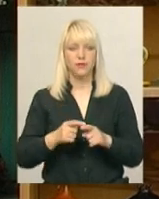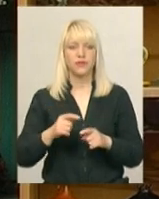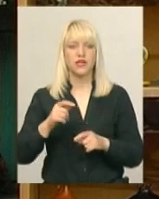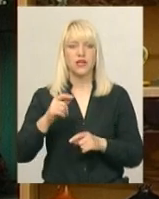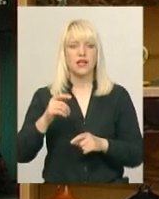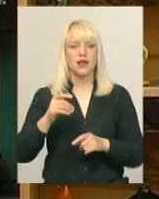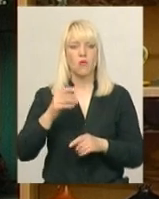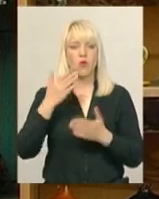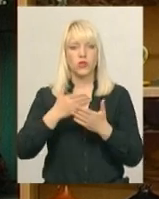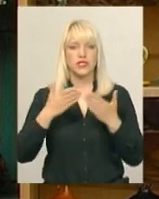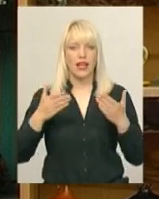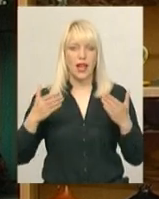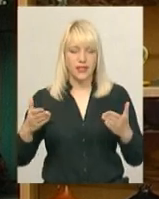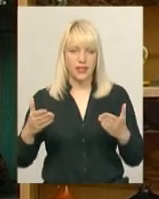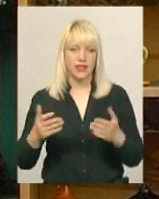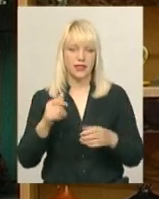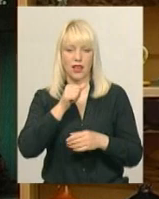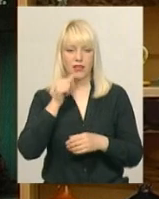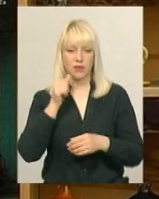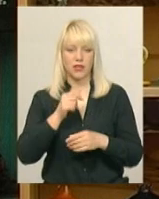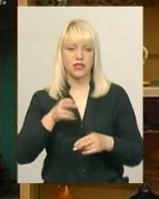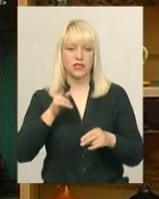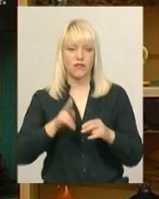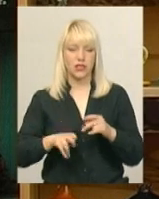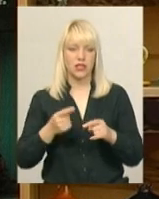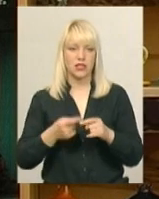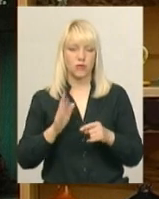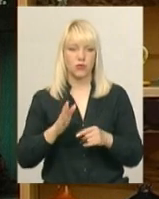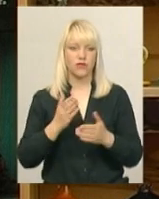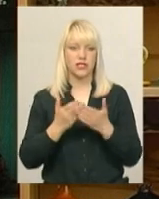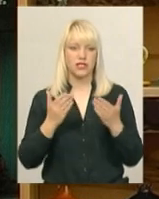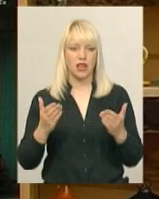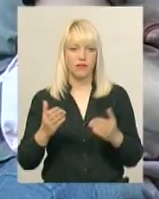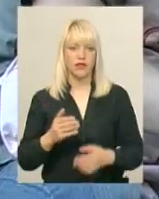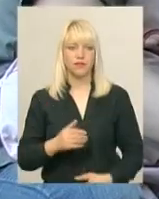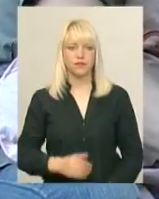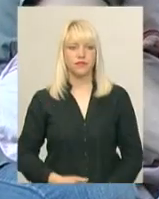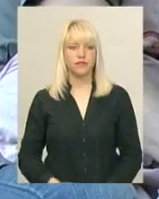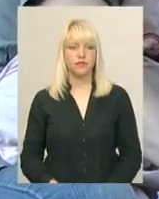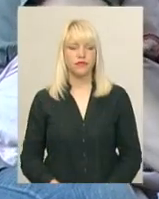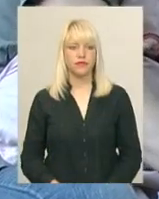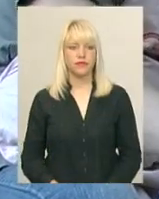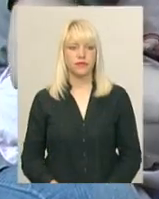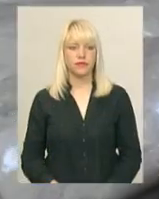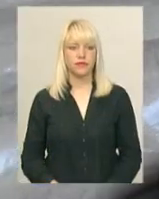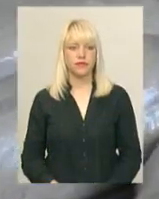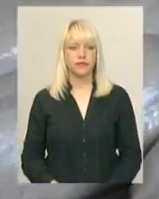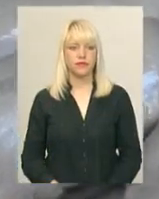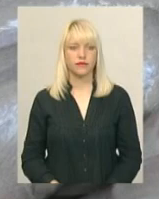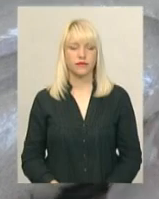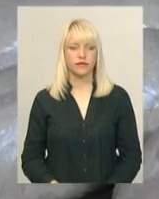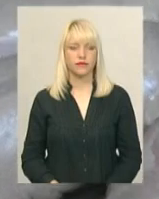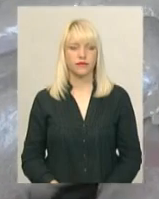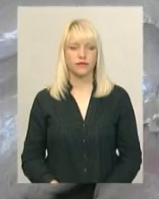Завершиться фестиваль виставою від театру «Світла і вогню» «Зет Лайтс». Ольга Нісміанова, Дем'ян Цегольник. Новини.